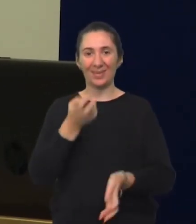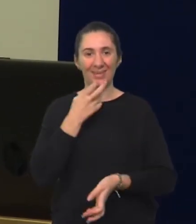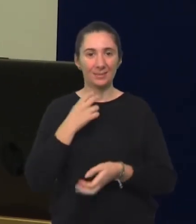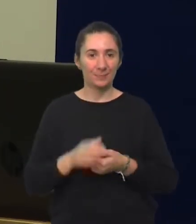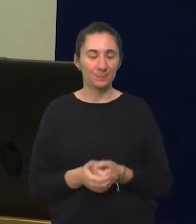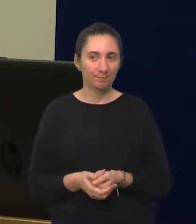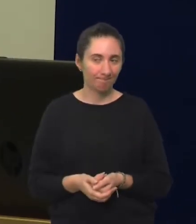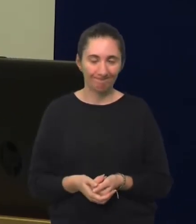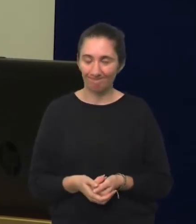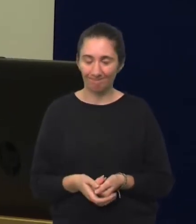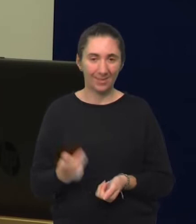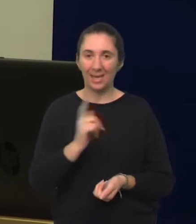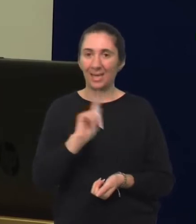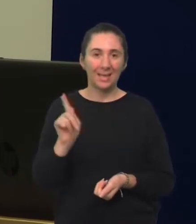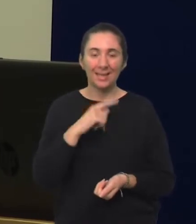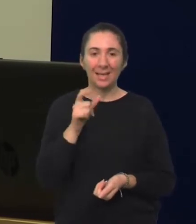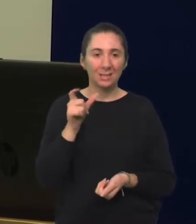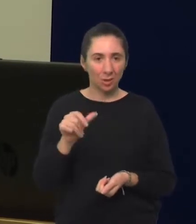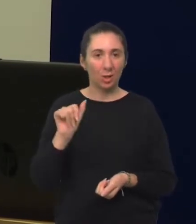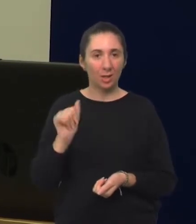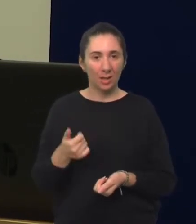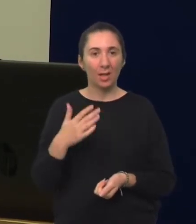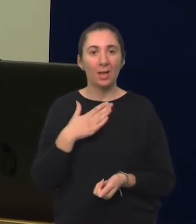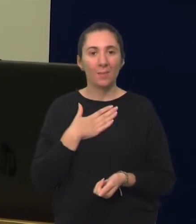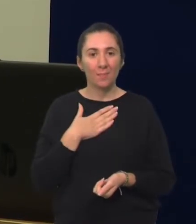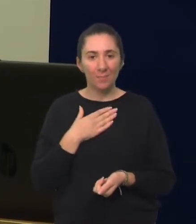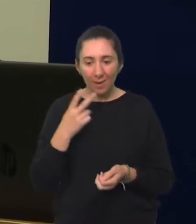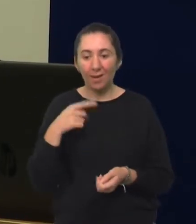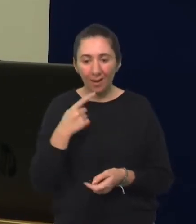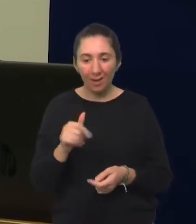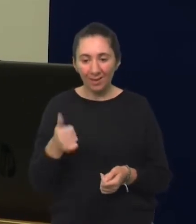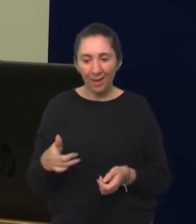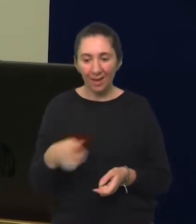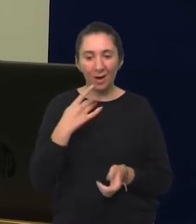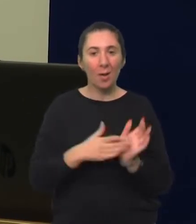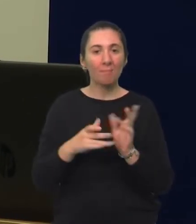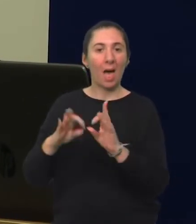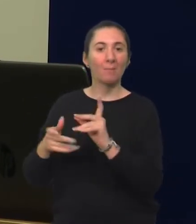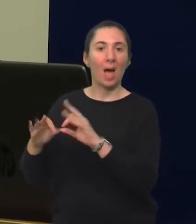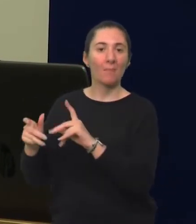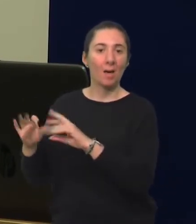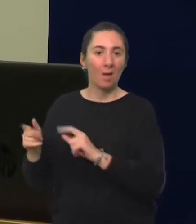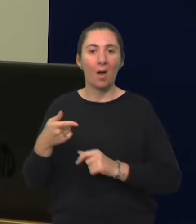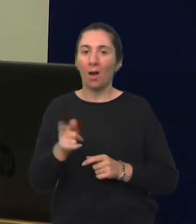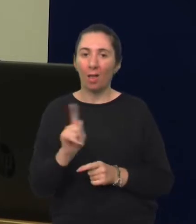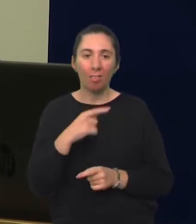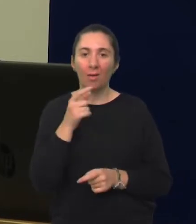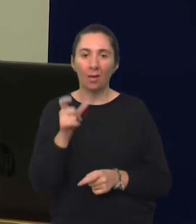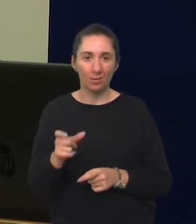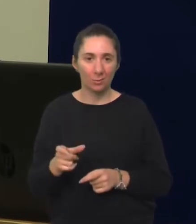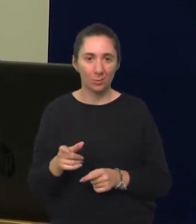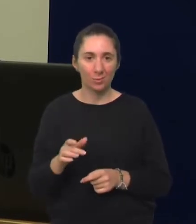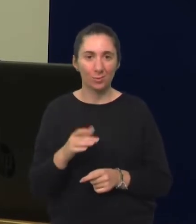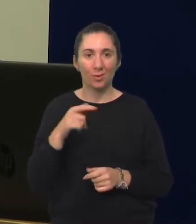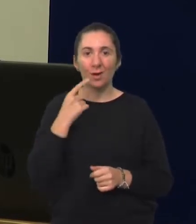kažem, to nije bila riječ sa značenjemo je. Zato što mi pridajemo značenje, mi reagiramo na to. Mi ćemo reći i svi će to napraviti,